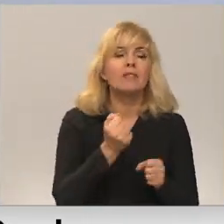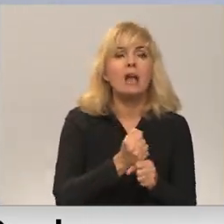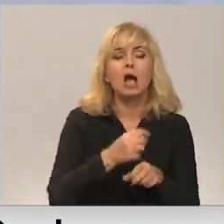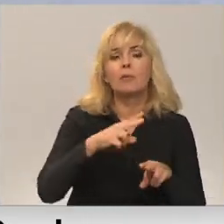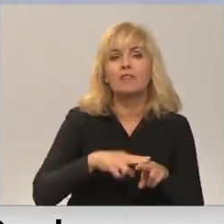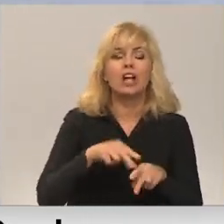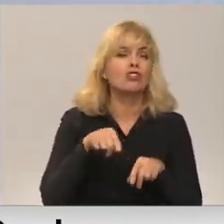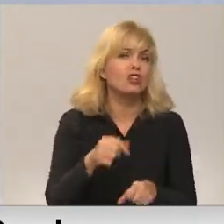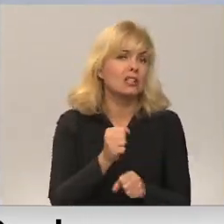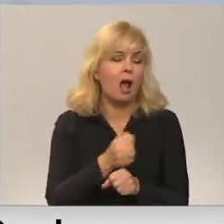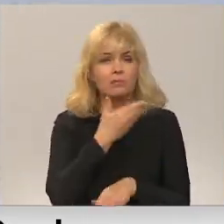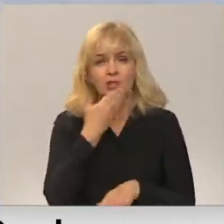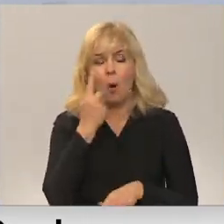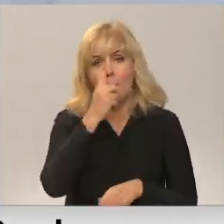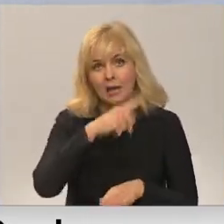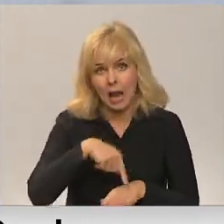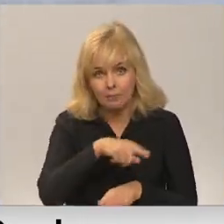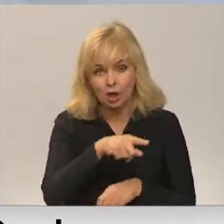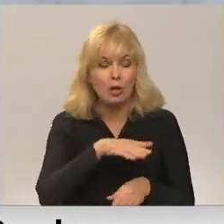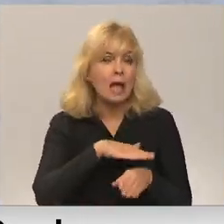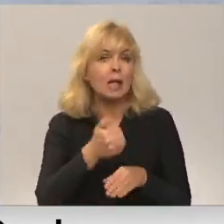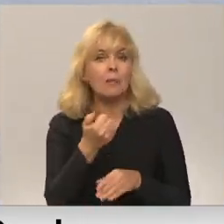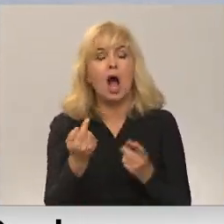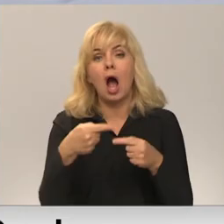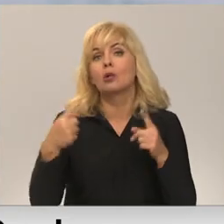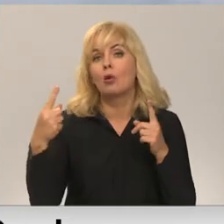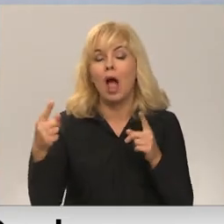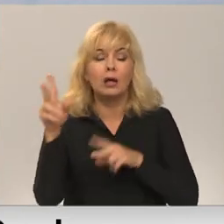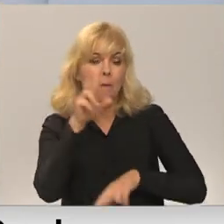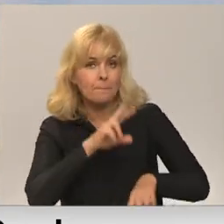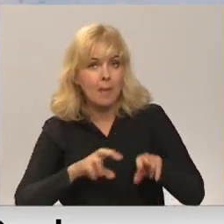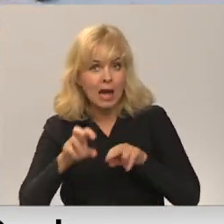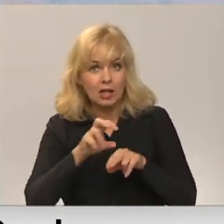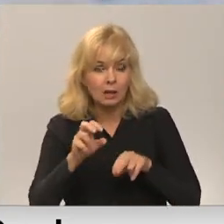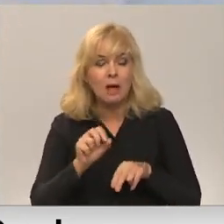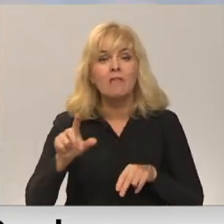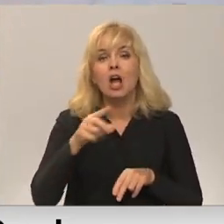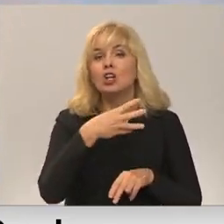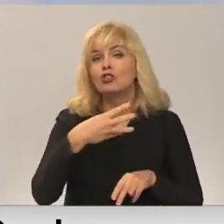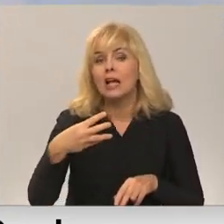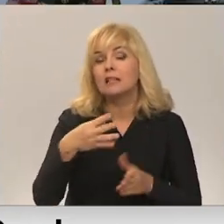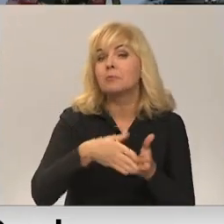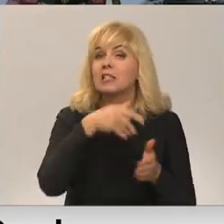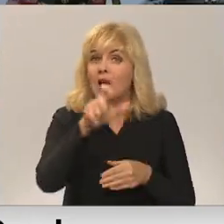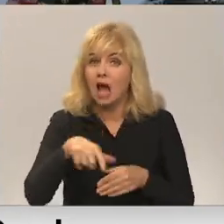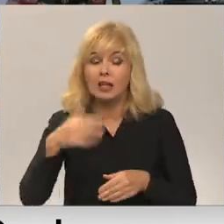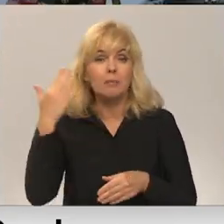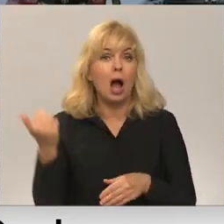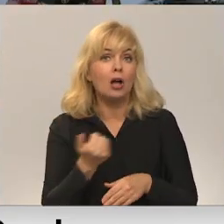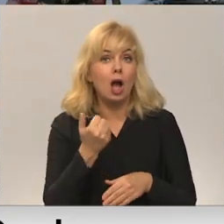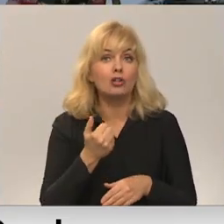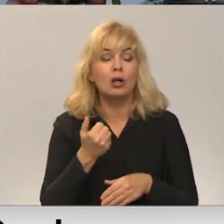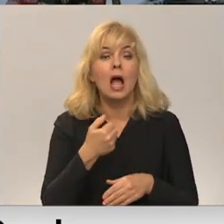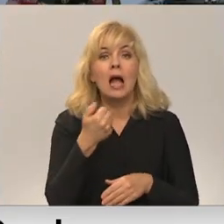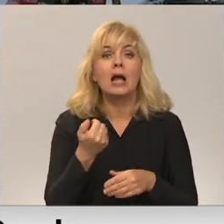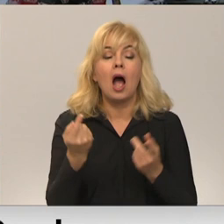šis darbs nav pieprasīts. Nepilna gada laikā tikuši meklēti vairāk nekā 400 sētnieki. Pērni visa gada